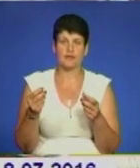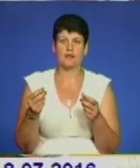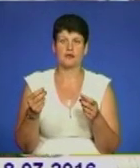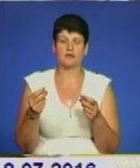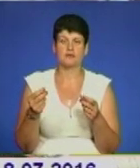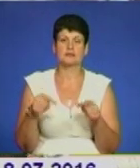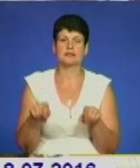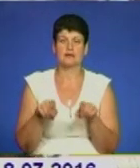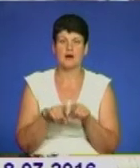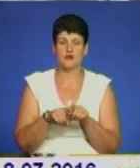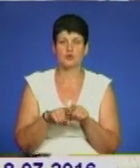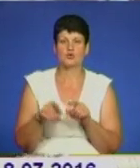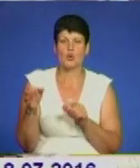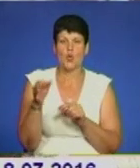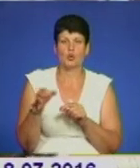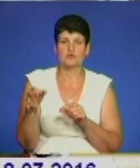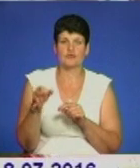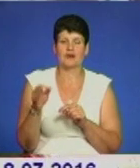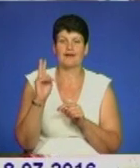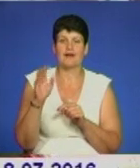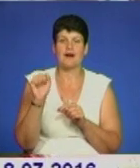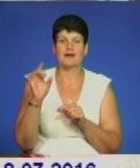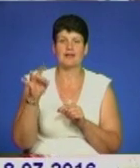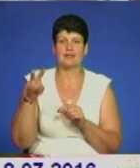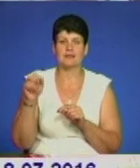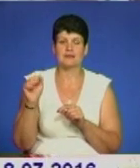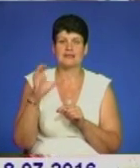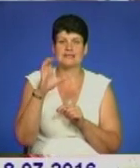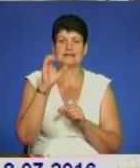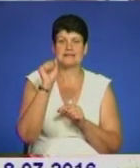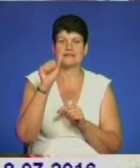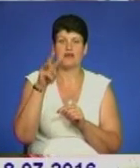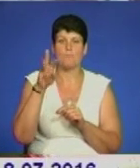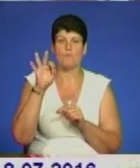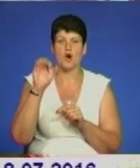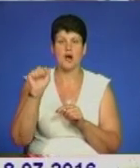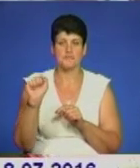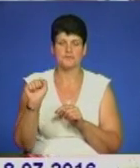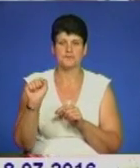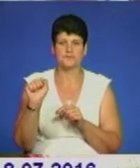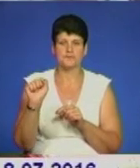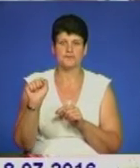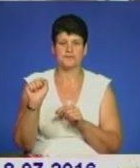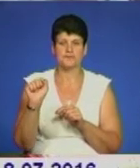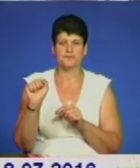острівного карликової держави, такої як самого, знаходиться на